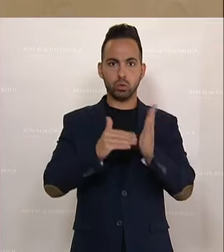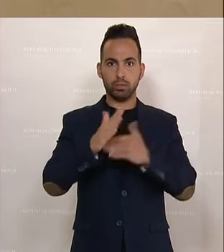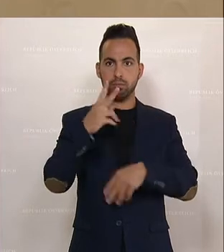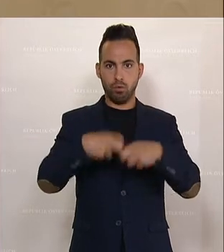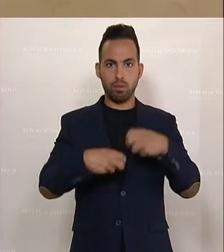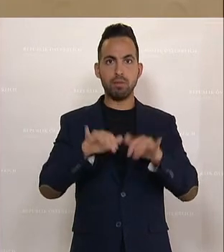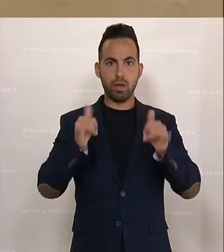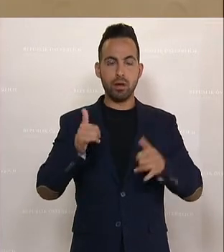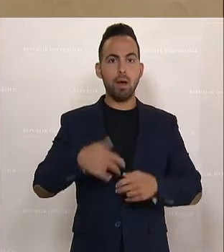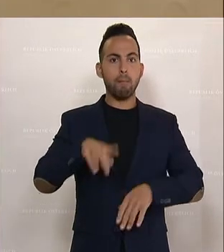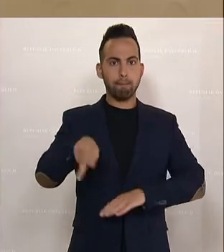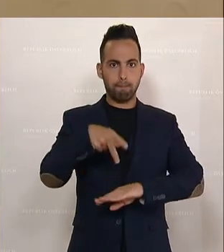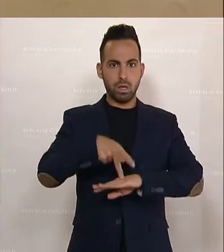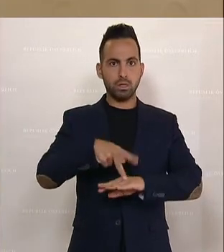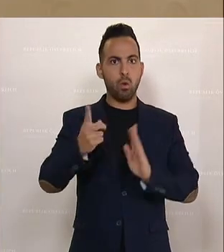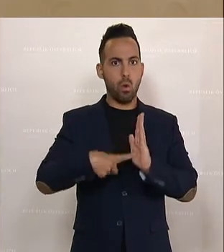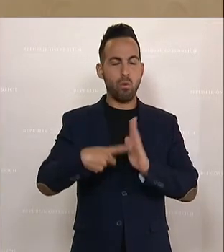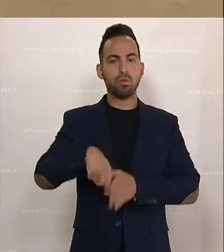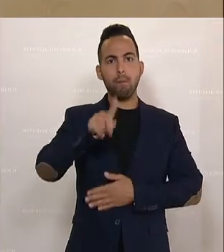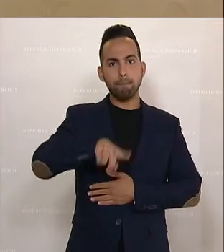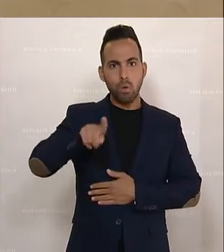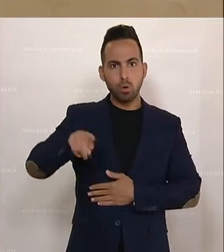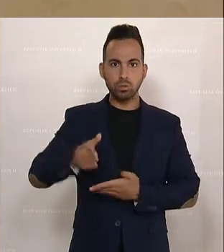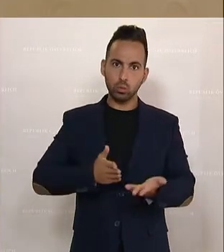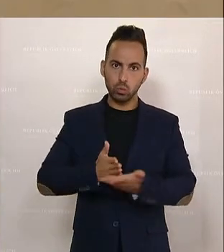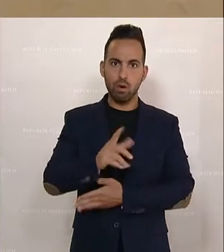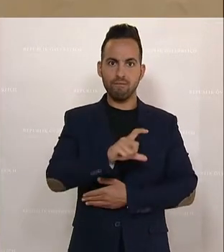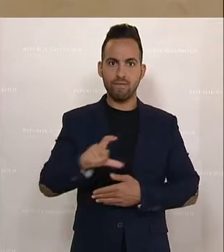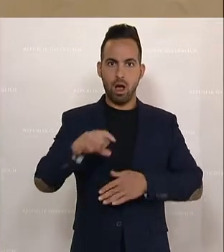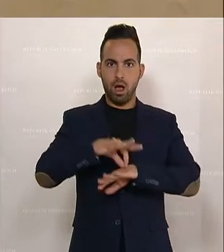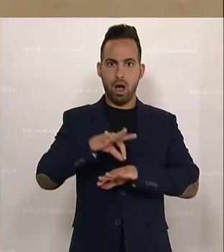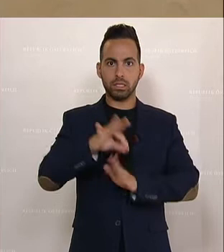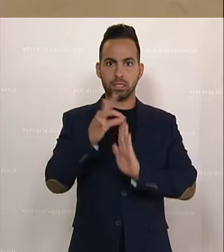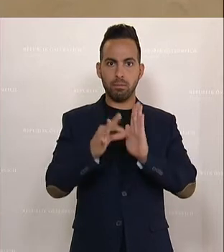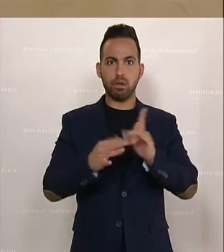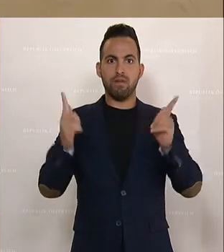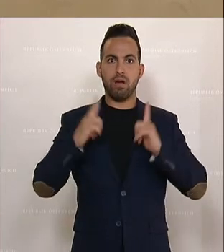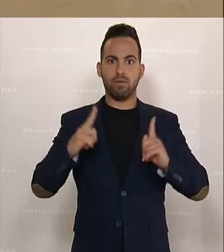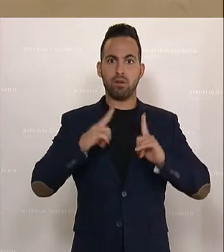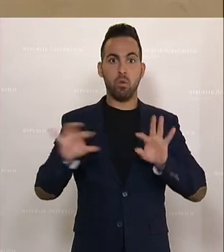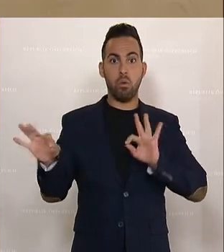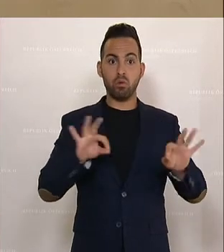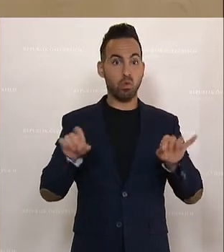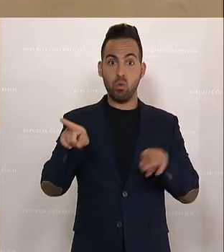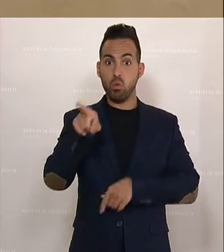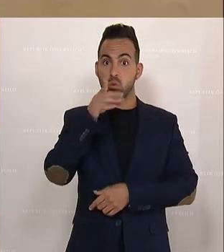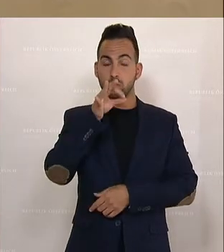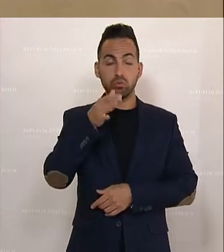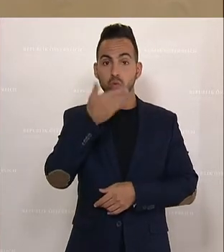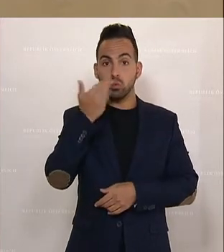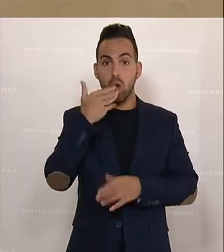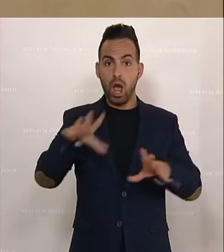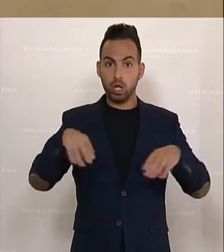Patienten, monatelang auf einen Facharzttermin warten oder gegebenenfalls gar nicht angenommen werden. Es hat